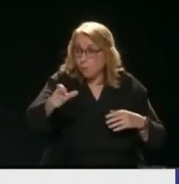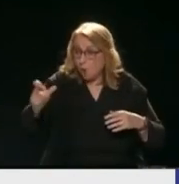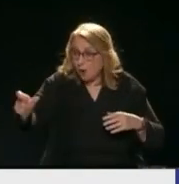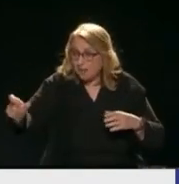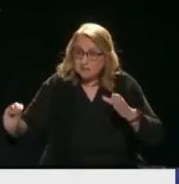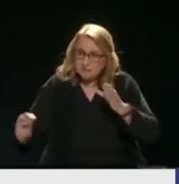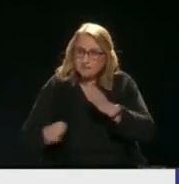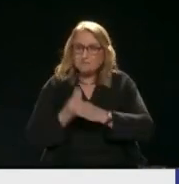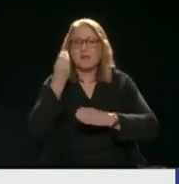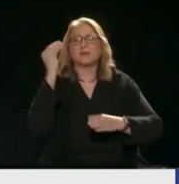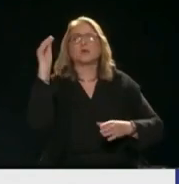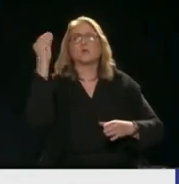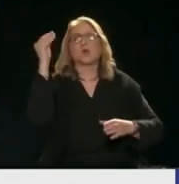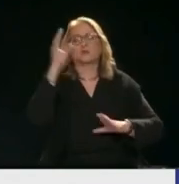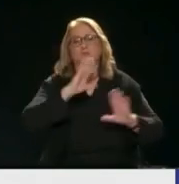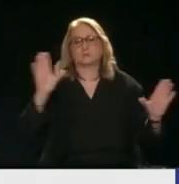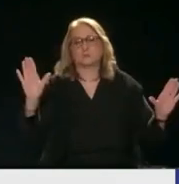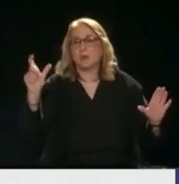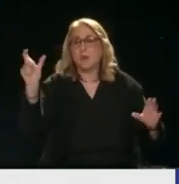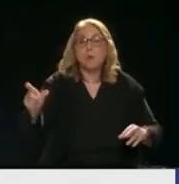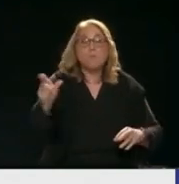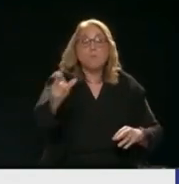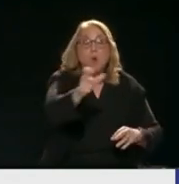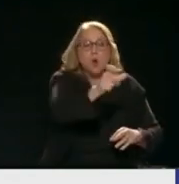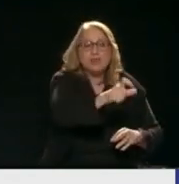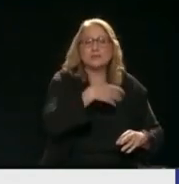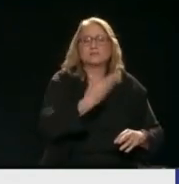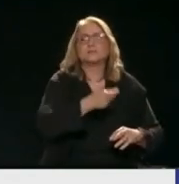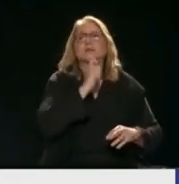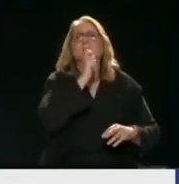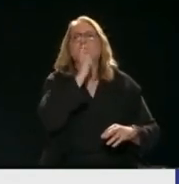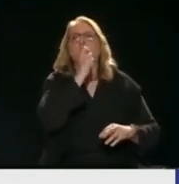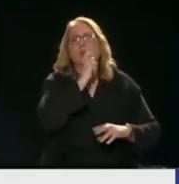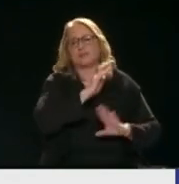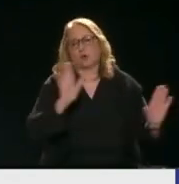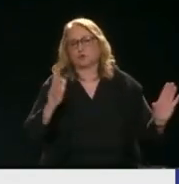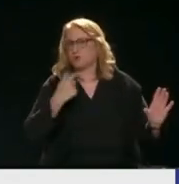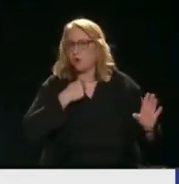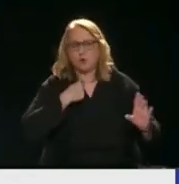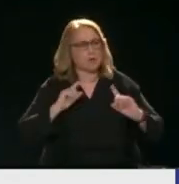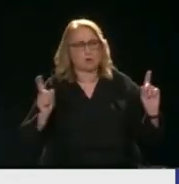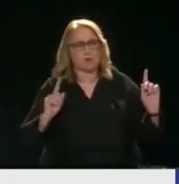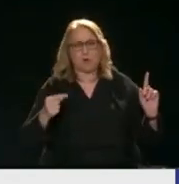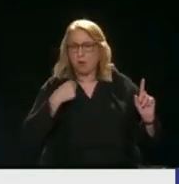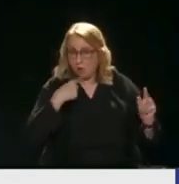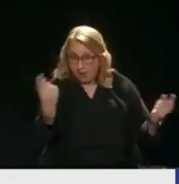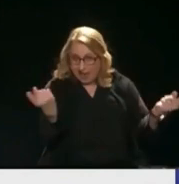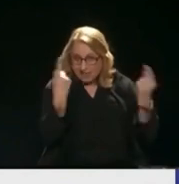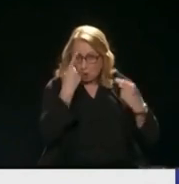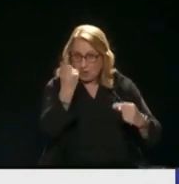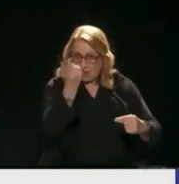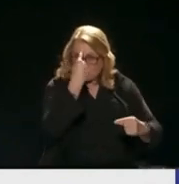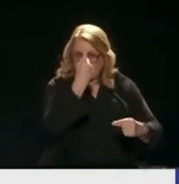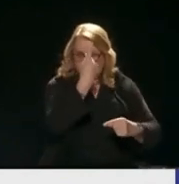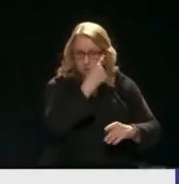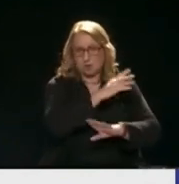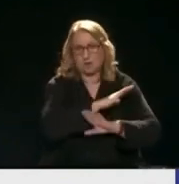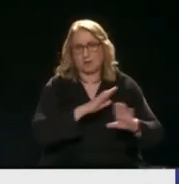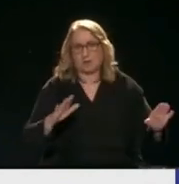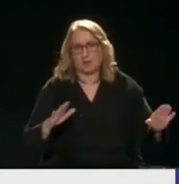πολιτικών Ο πολίτης παράγεται Γιατί ο πολίτης είναι ο πολιτικός Άρα σήμερα δεν έχουμε πολίτη Αλλά έχουμε πολιτικούς Οι οποίες είναι απέναντι και μακρύτερα τον πολίτη